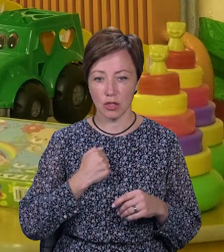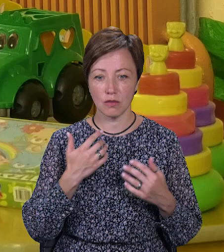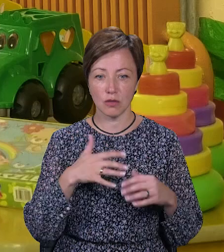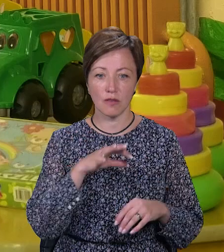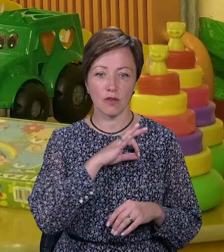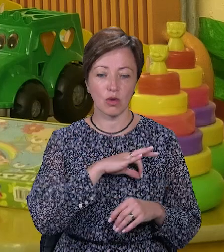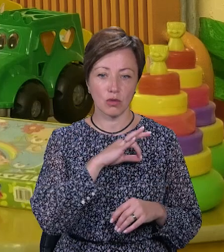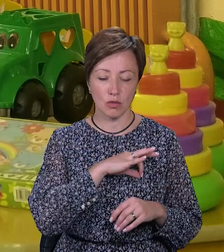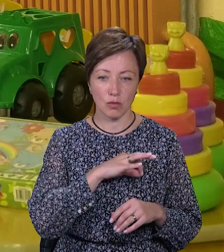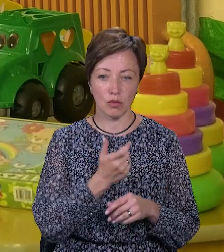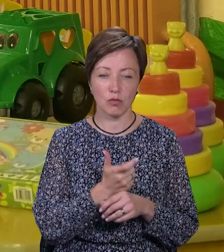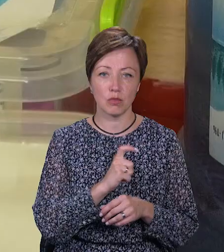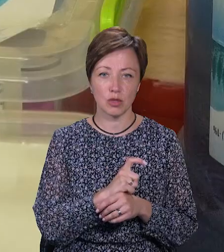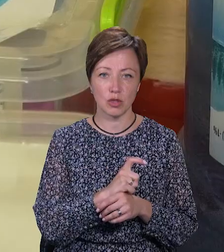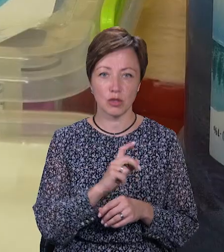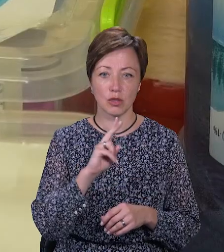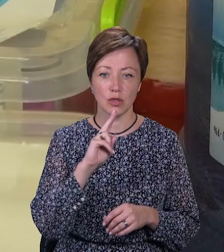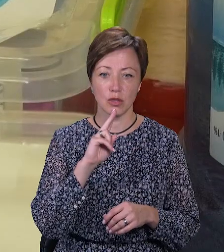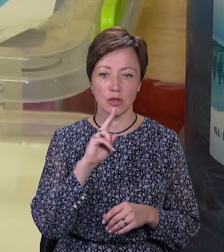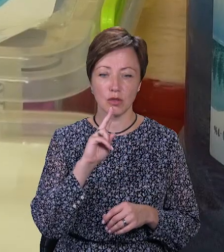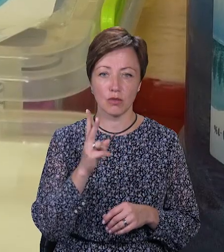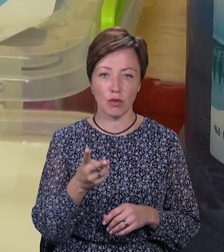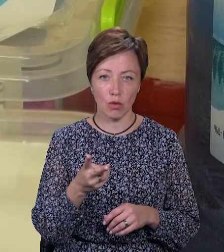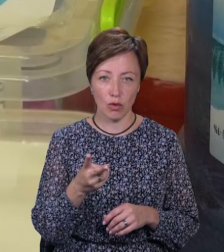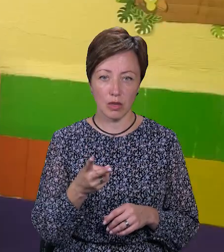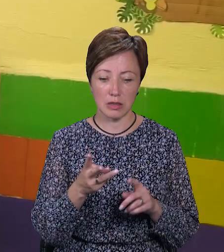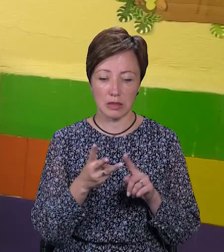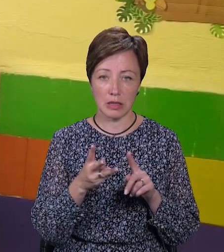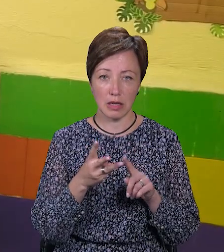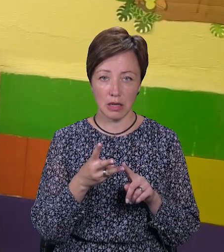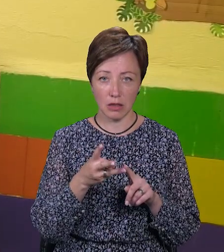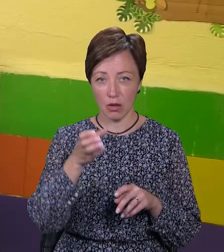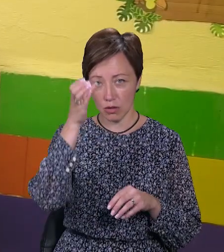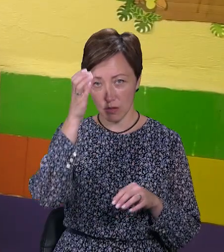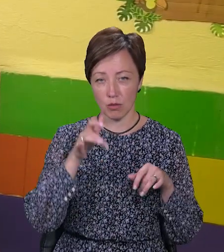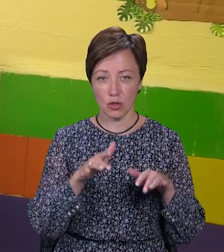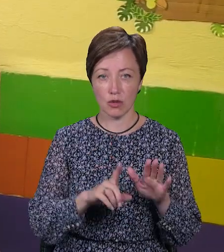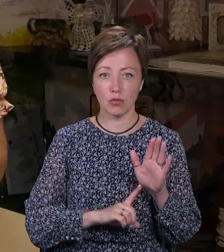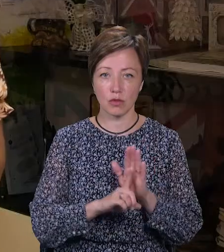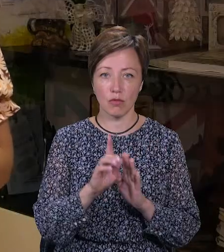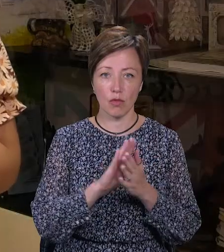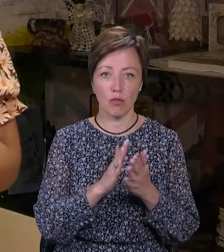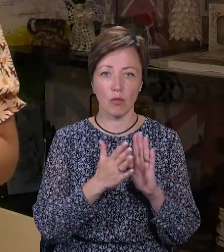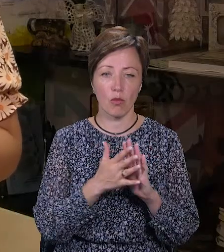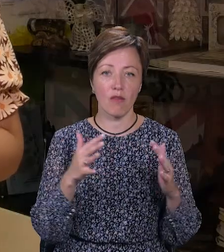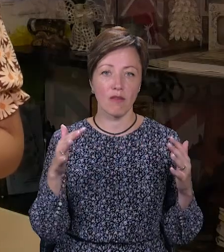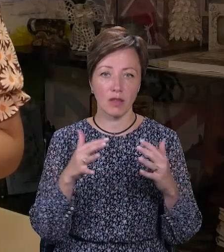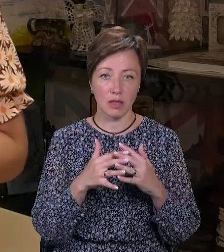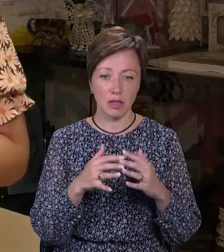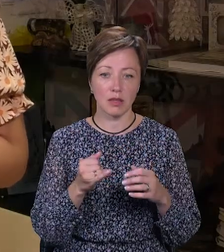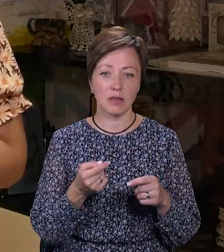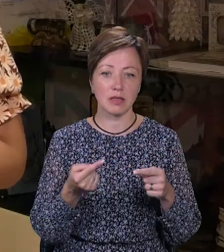використовуємо більше двох календарних років. Це вже третій освітній процес, який буде розпочинатися в умовах воєнного стану.